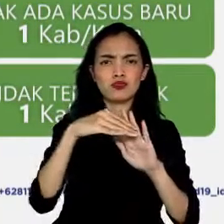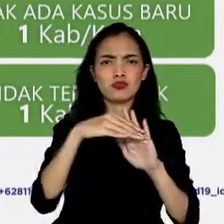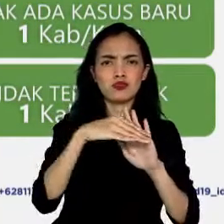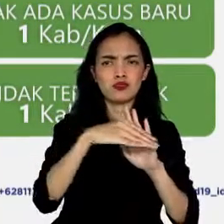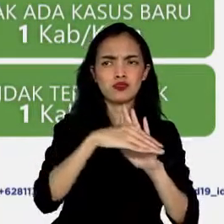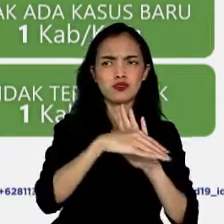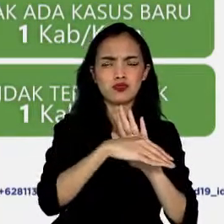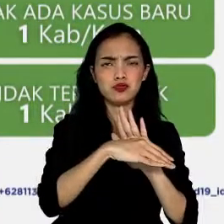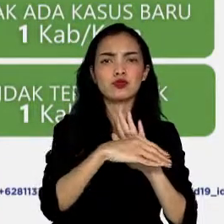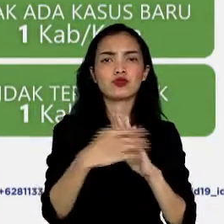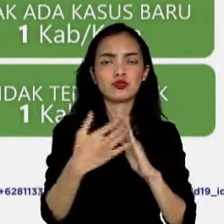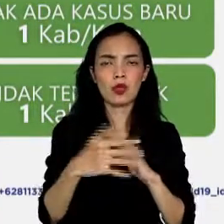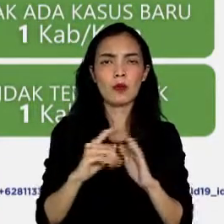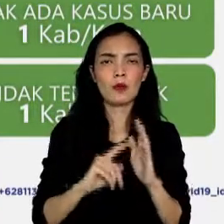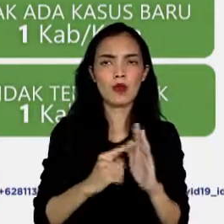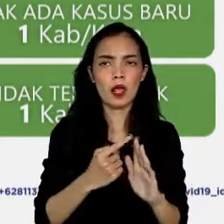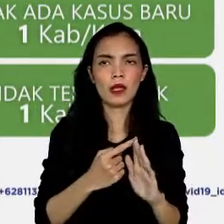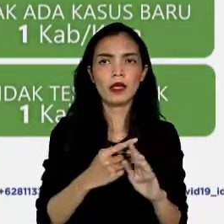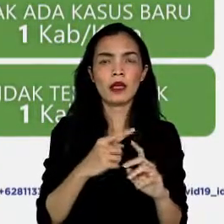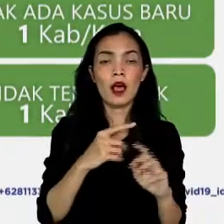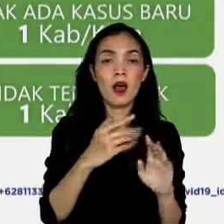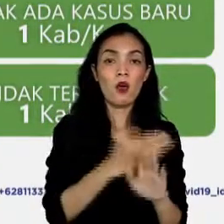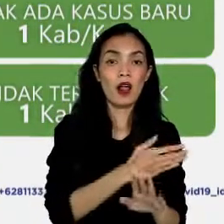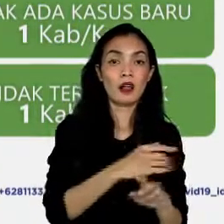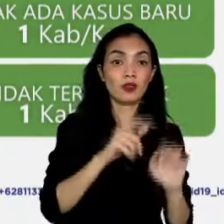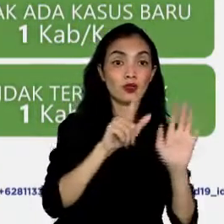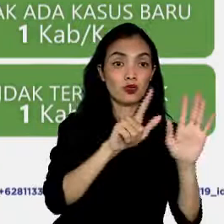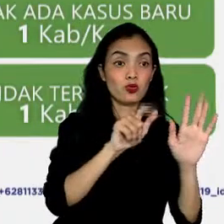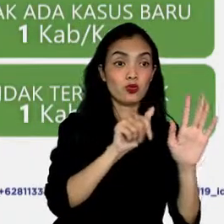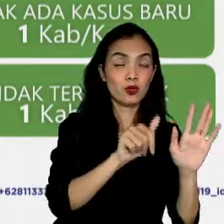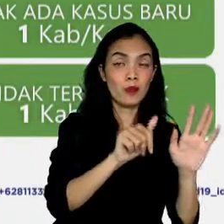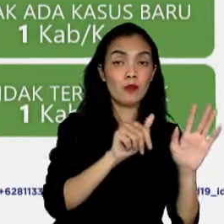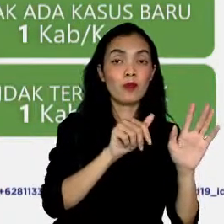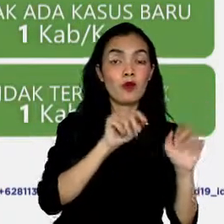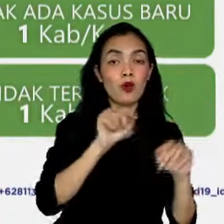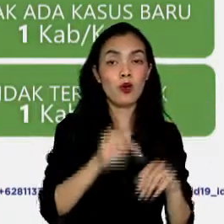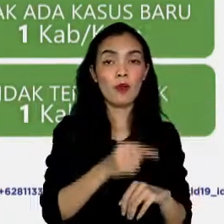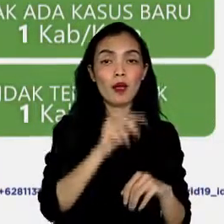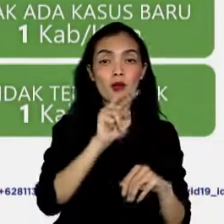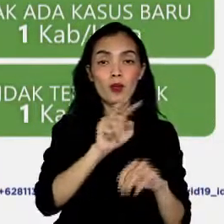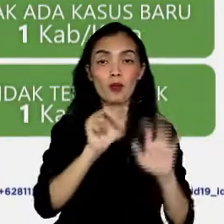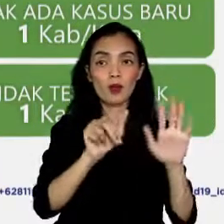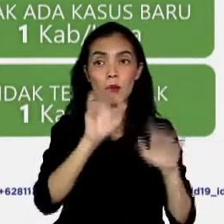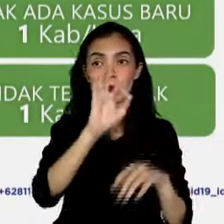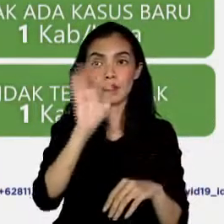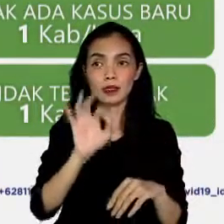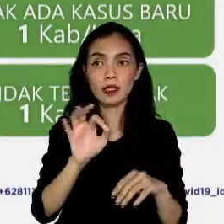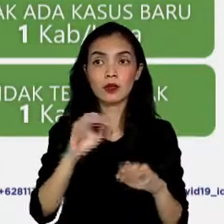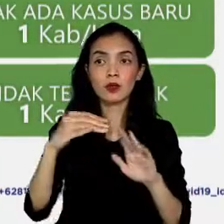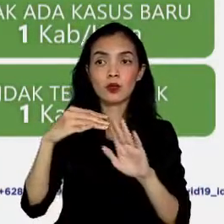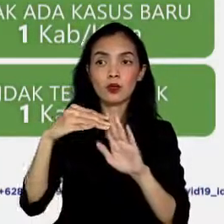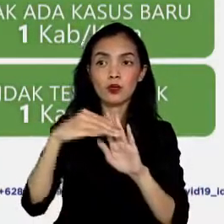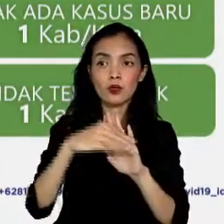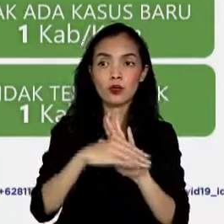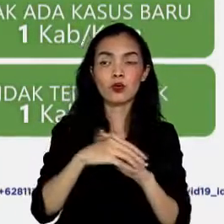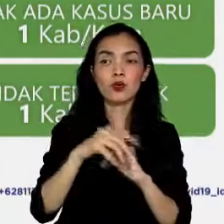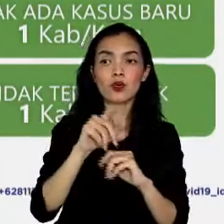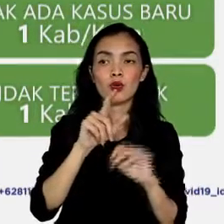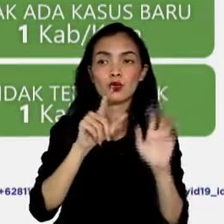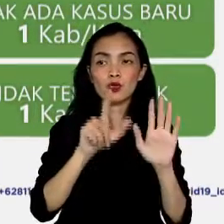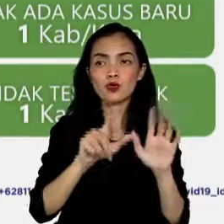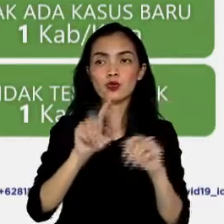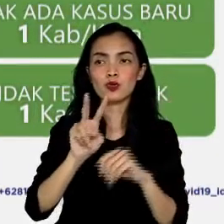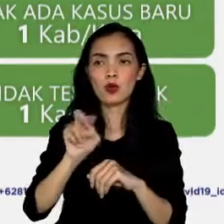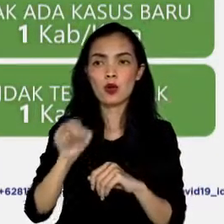7 hari terakhir dari 76,26% menjadi 72,82%.